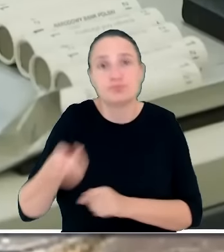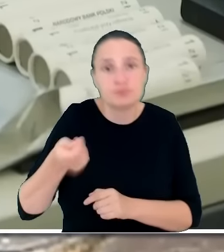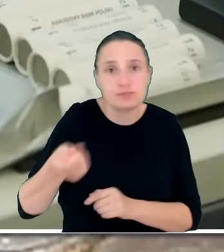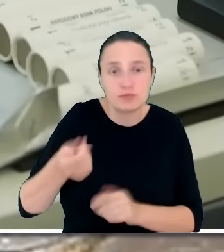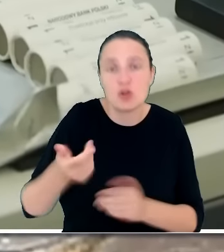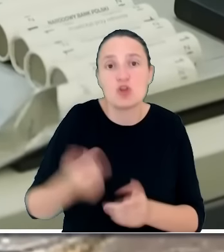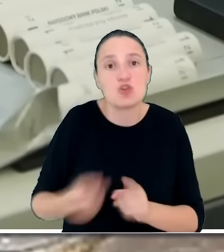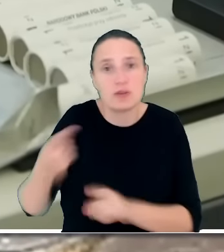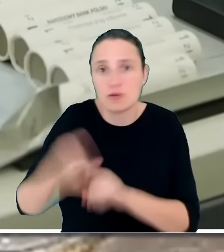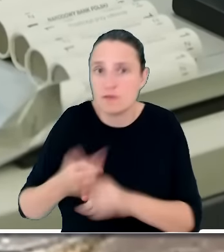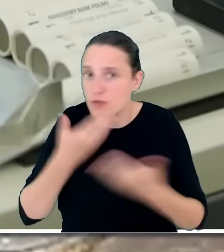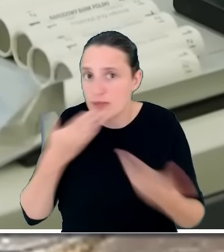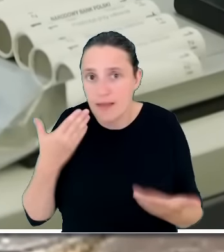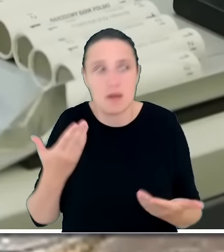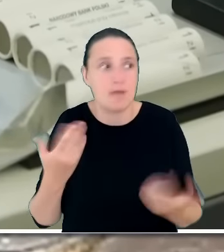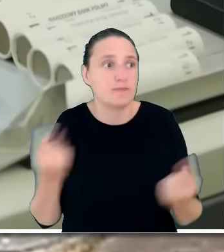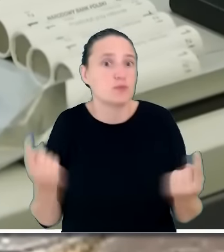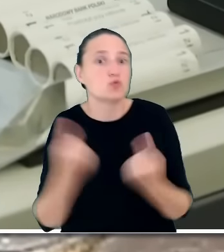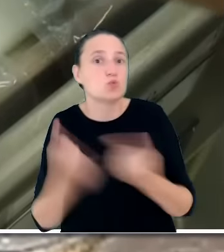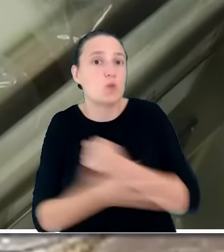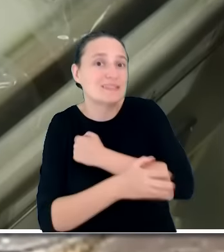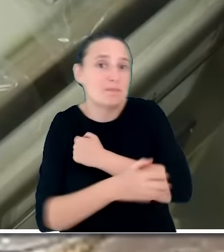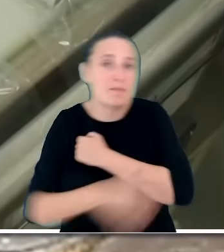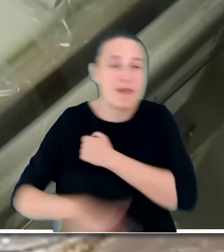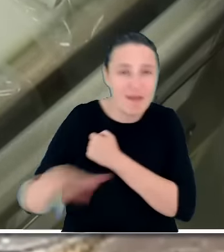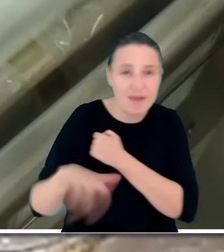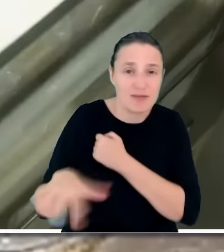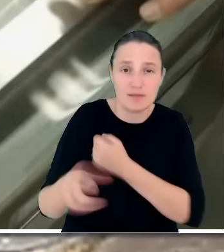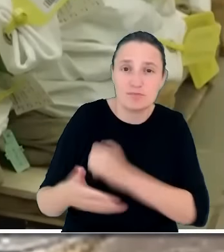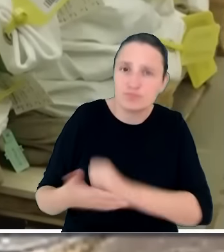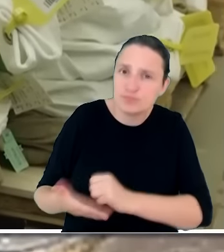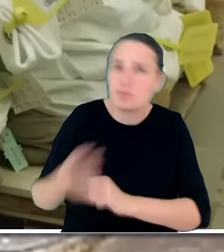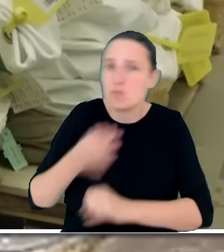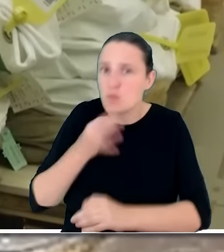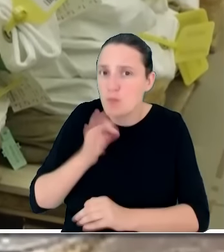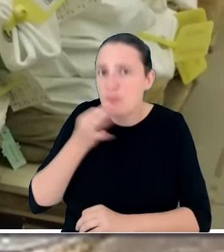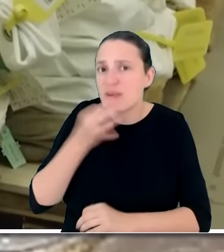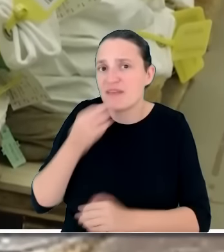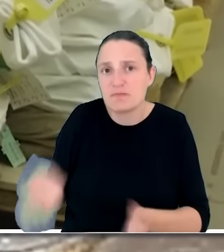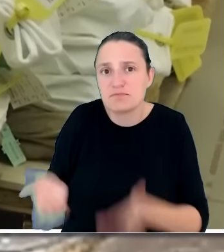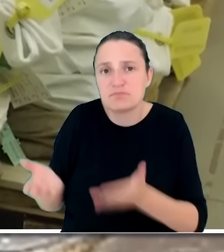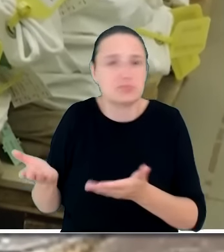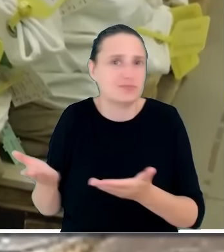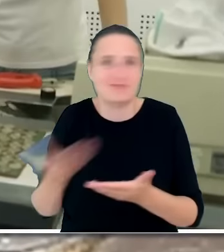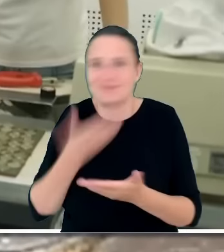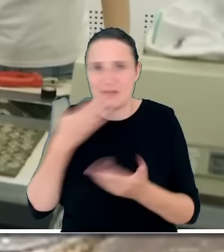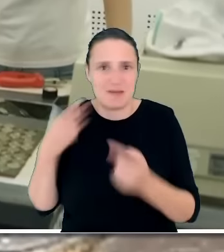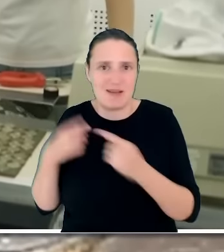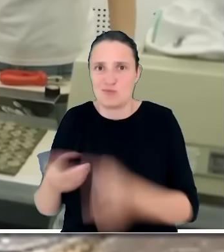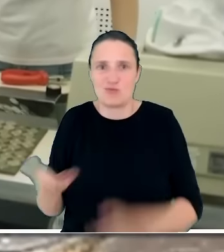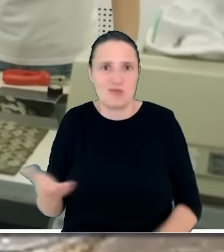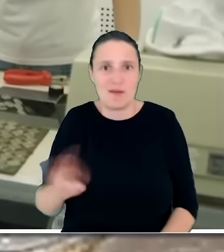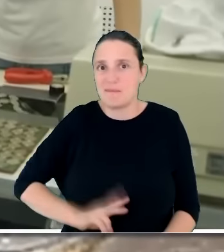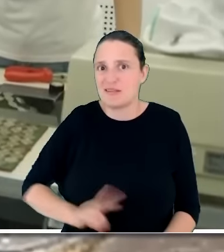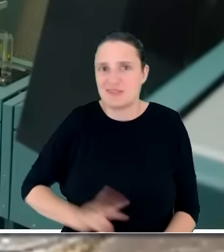prawo, losu niżej sytuowanych. Nic w tym kierunku nie idzie, nic w tym kierunku nie robi minister finansów.